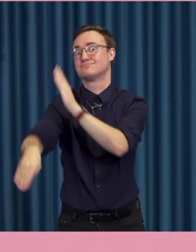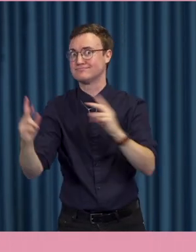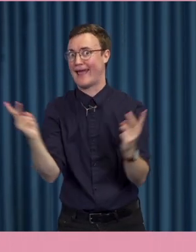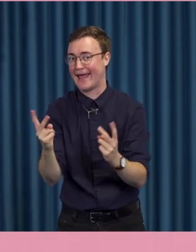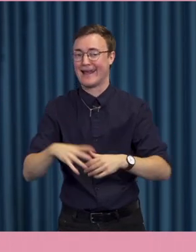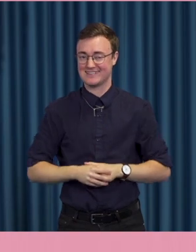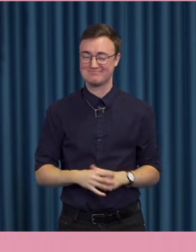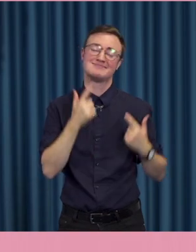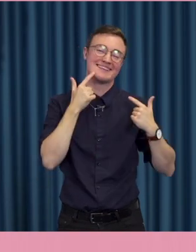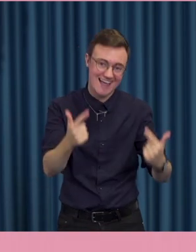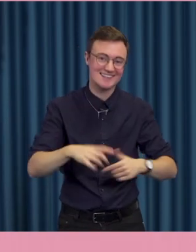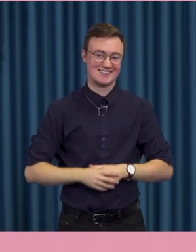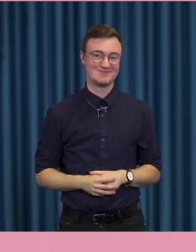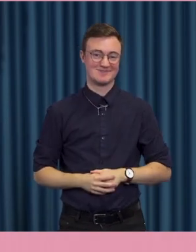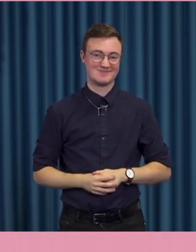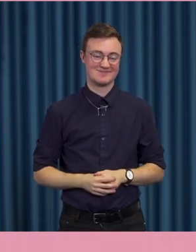heller. Tack!